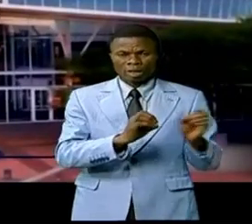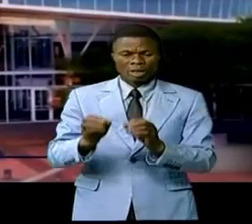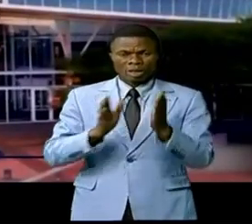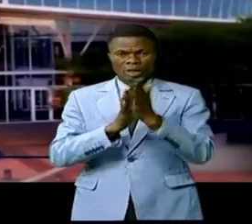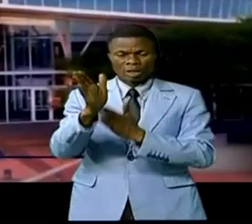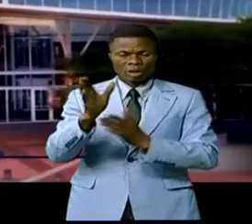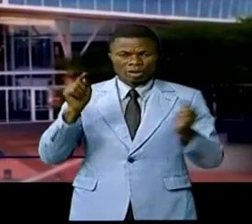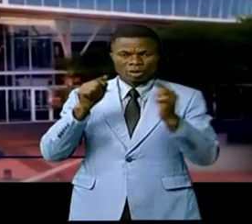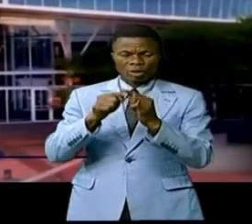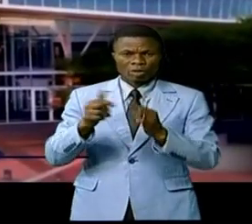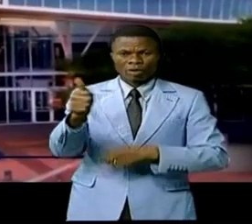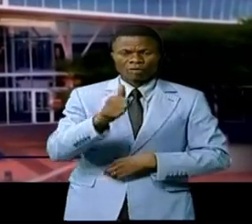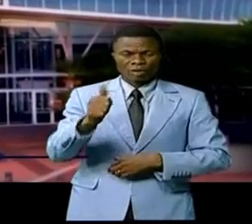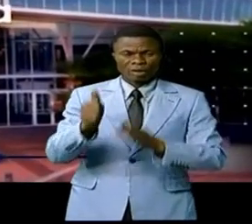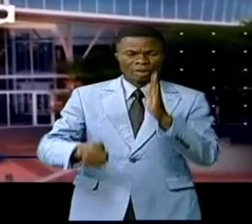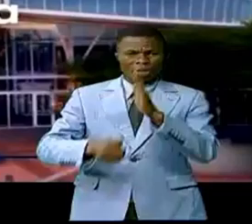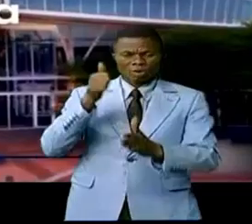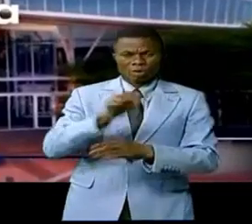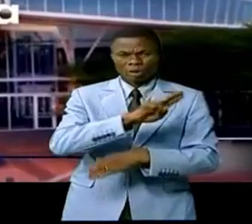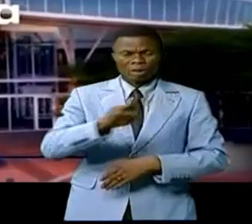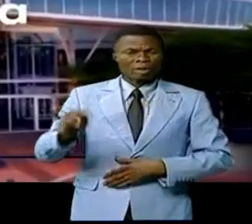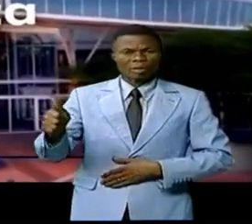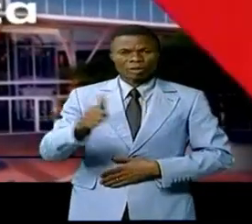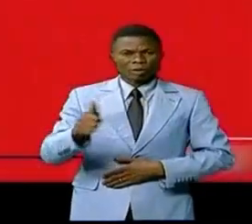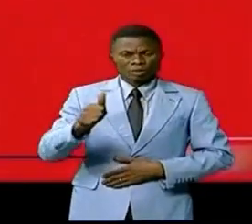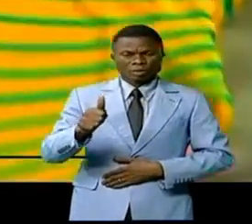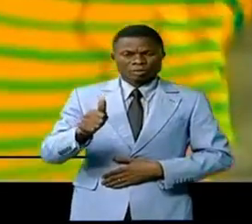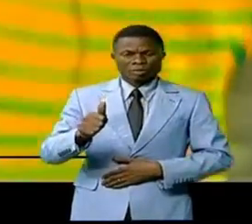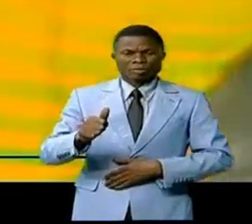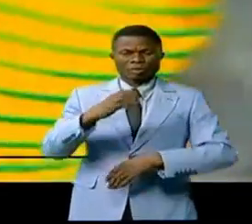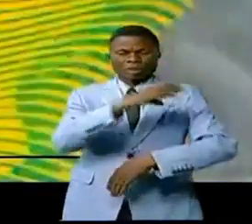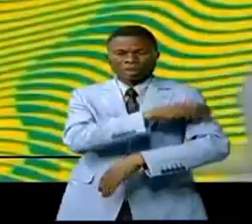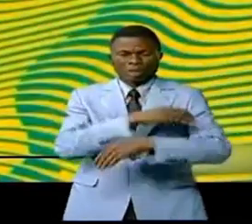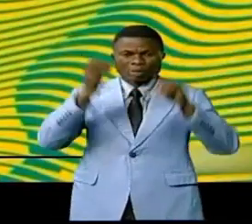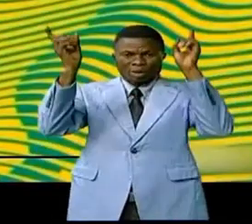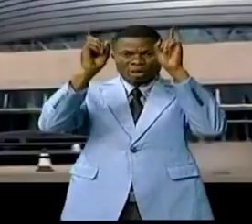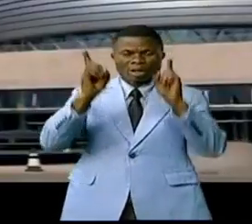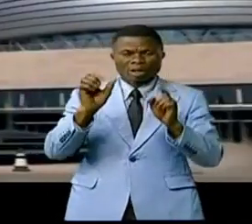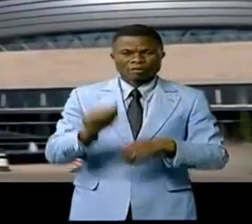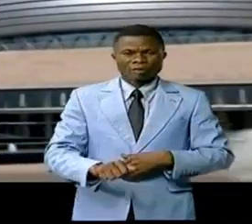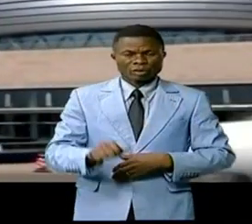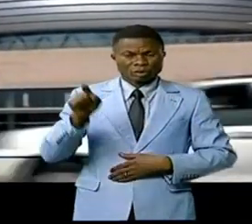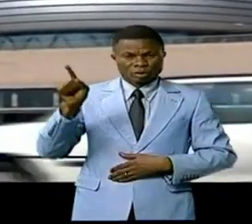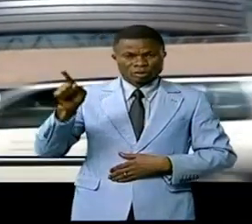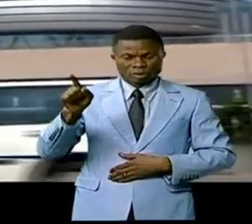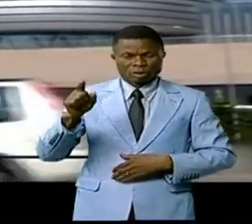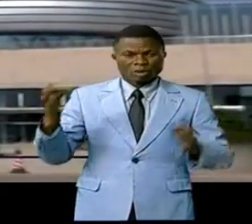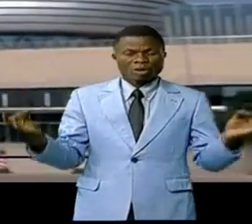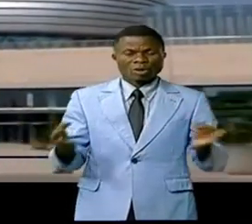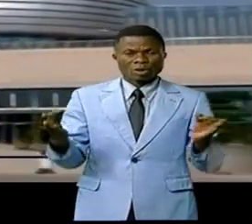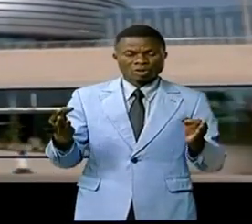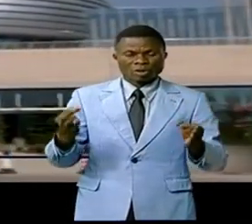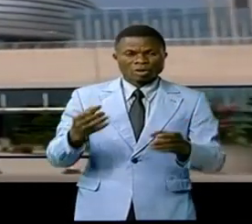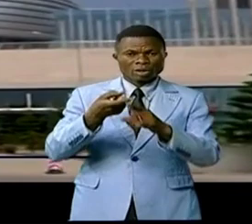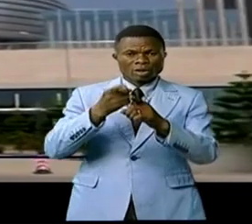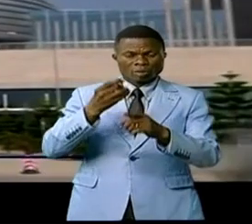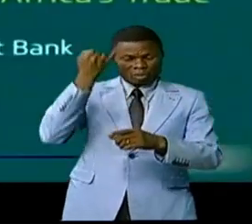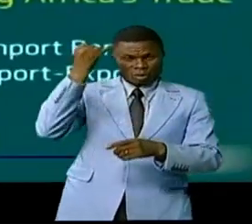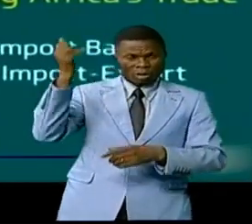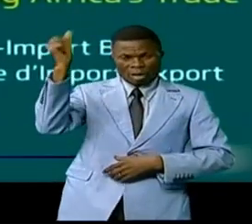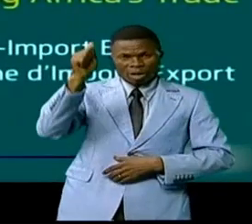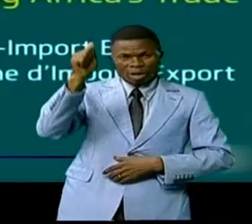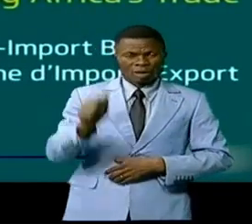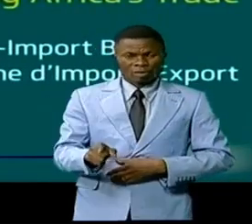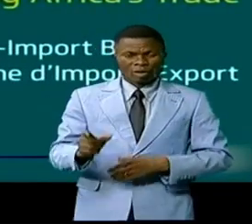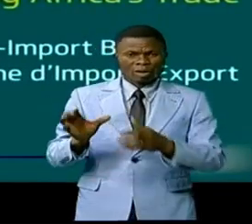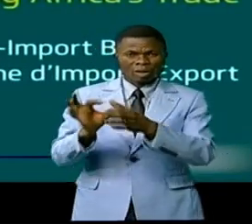15 au 21 novembre 2021 à Durban en Afrique du Sud. Cette manifestation initiée par Afrique Simbank